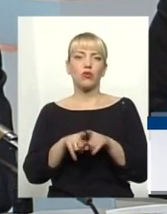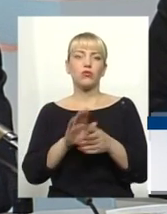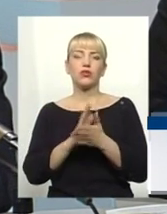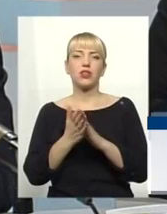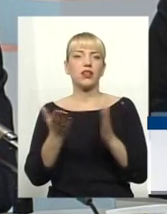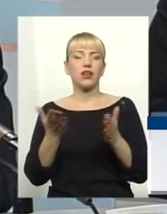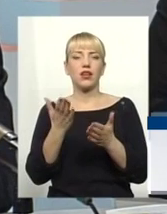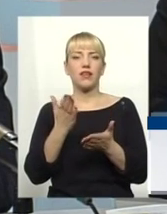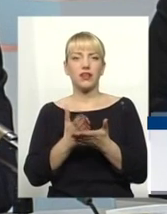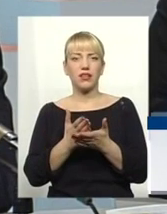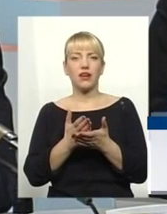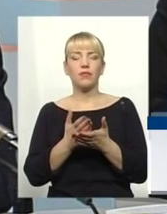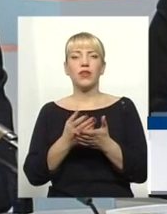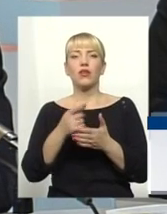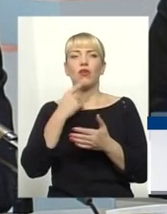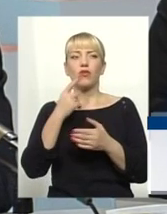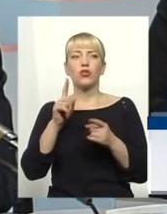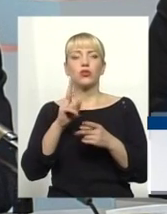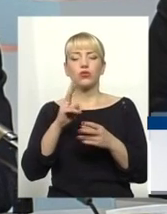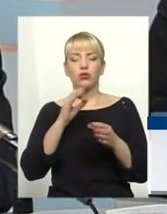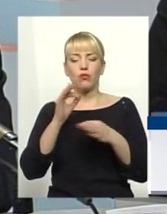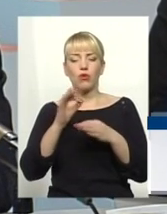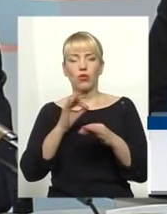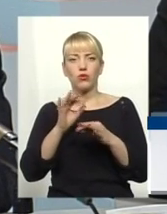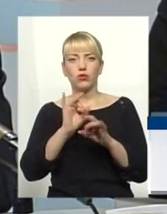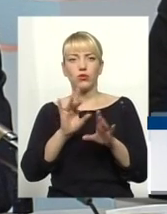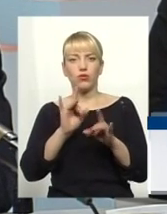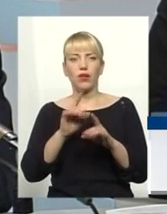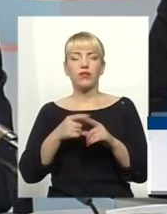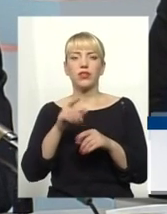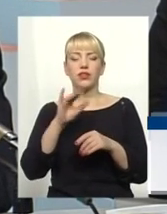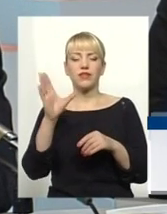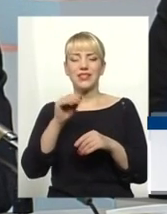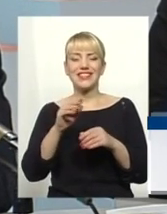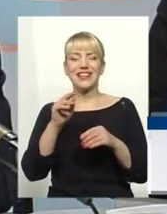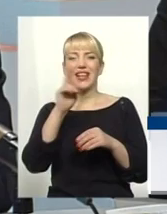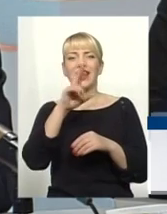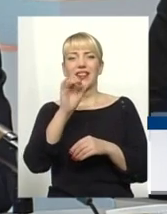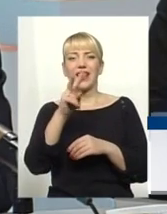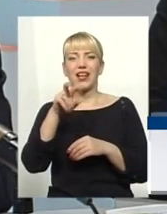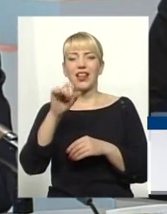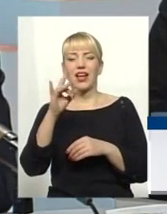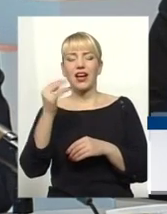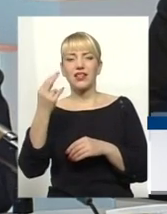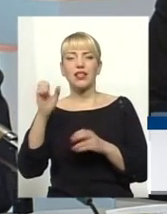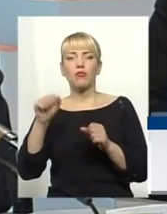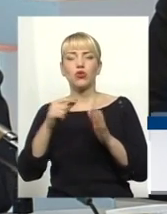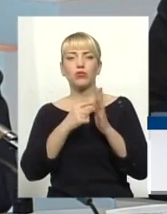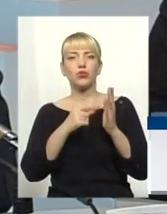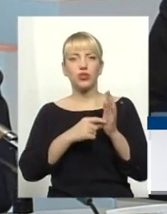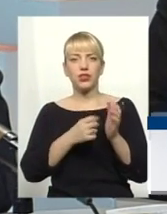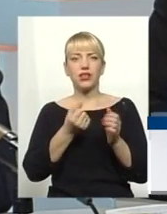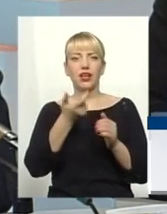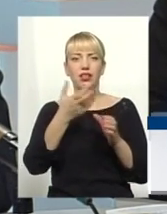Виходячи з того, що хтось проконсультував, а ми бачимо, що всі декларації можна поділити на кілька категорій, в тому числі в категорії, коли було